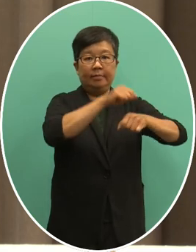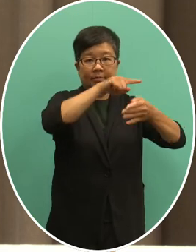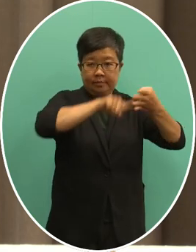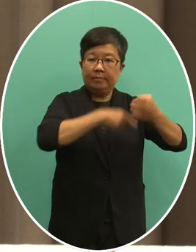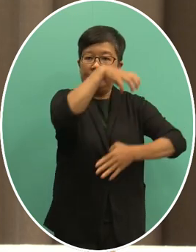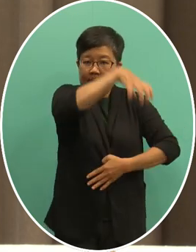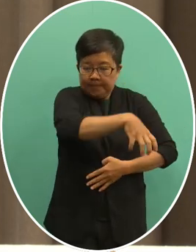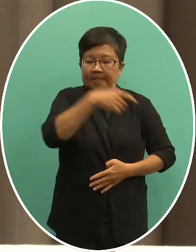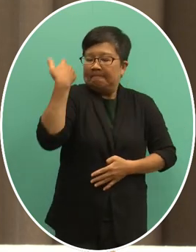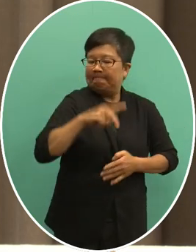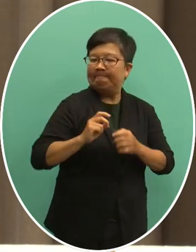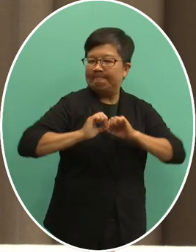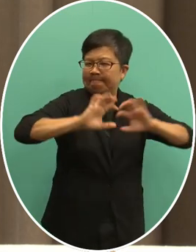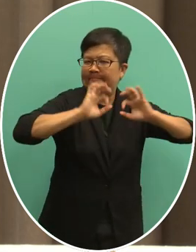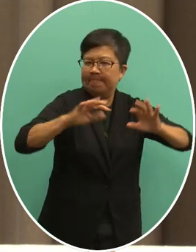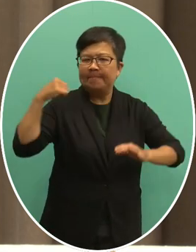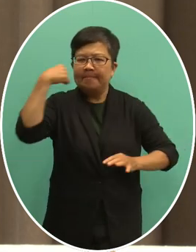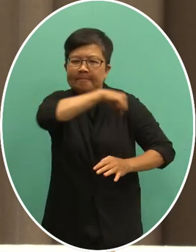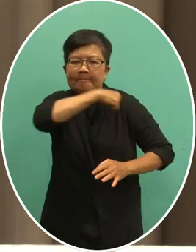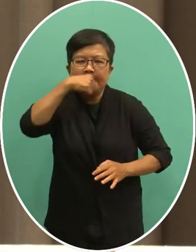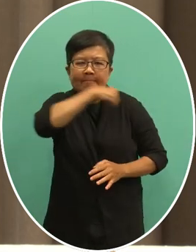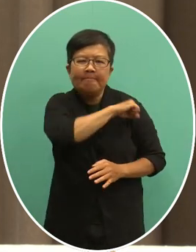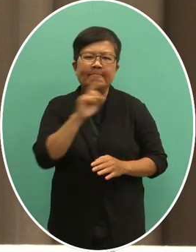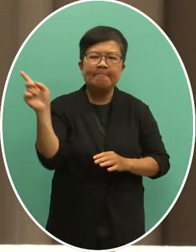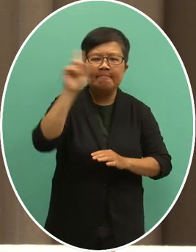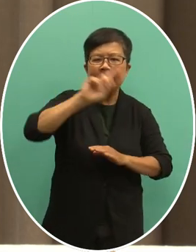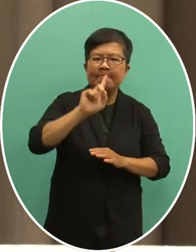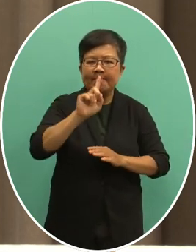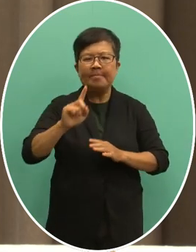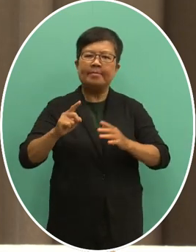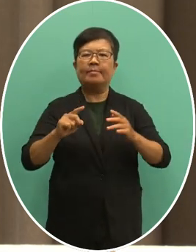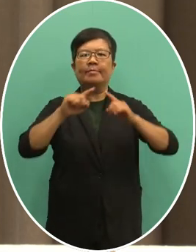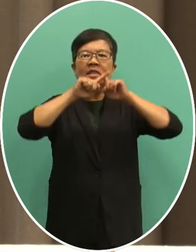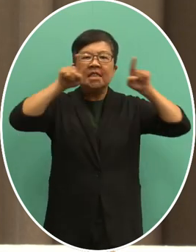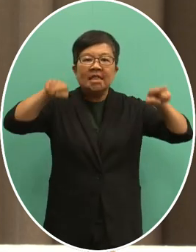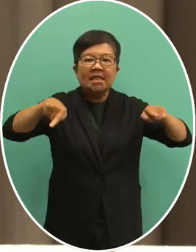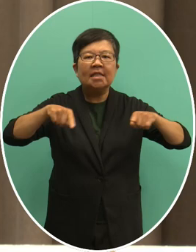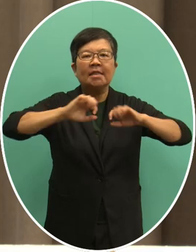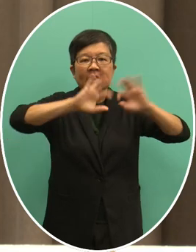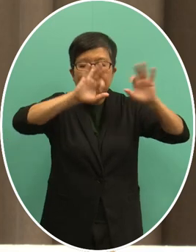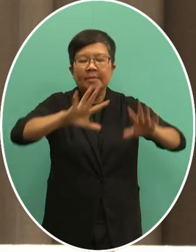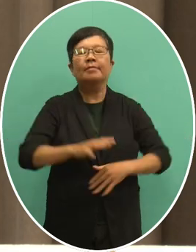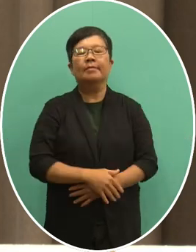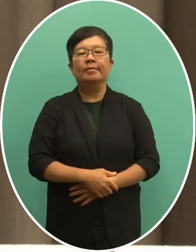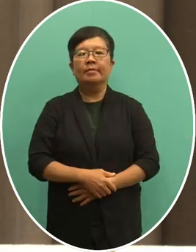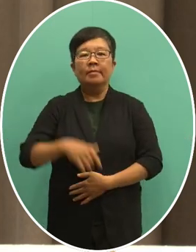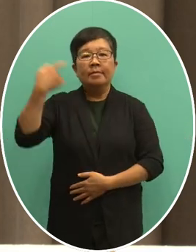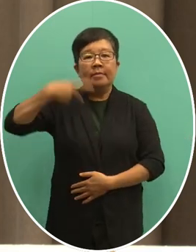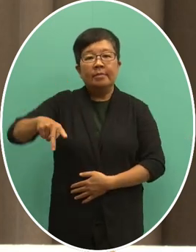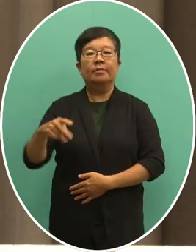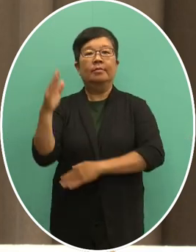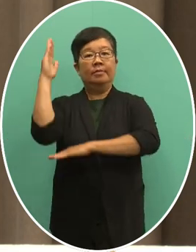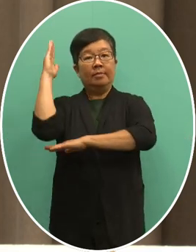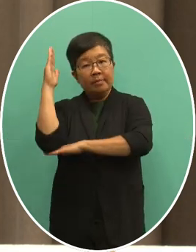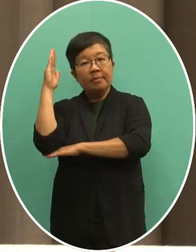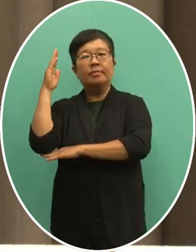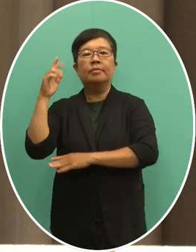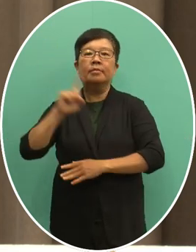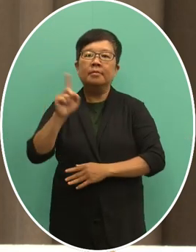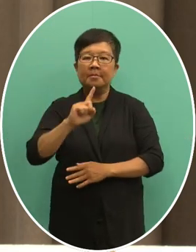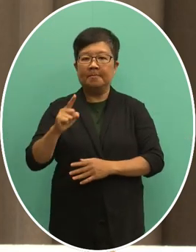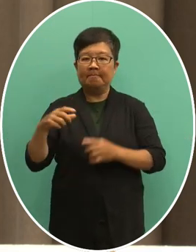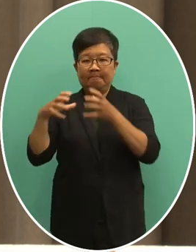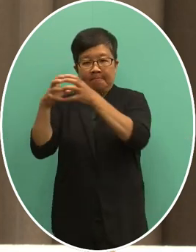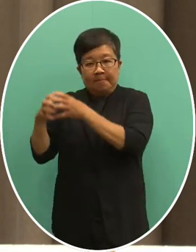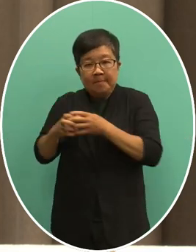各项推广台湾意向的文宣那么此外朝野立委将筹组四岛